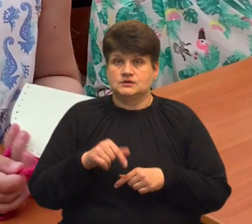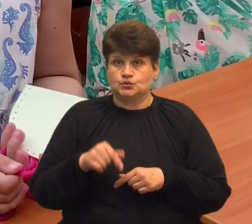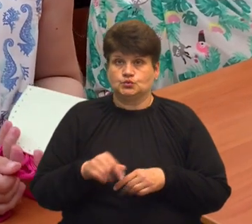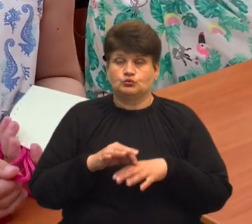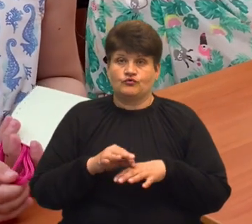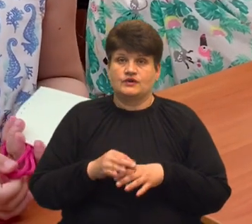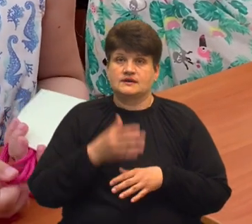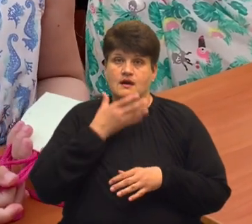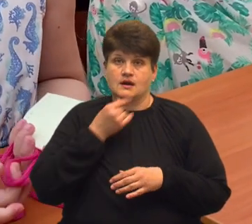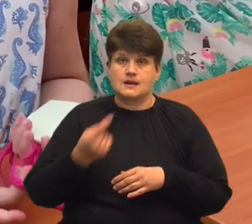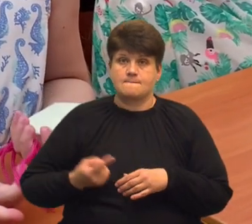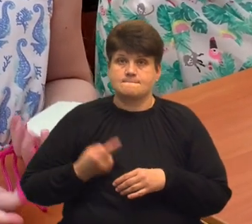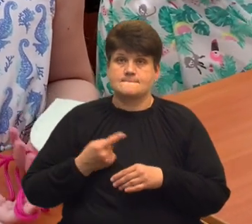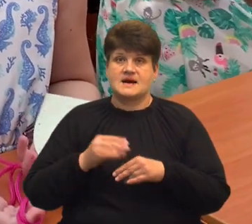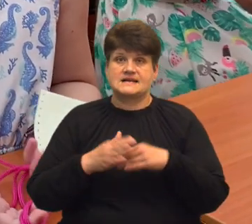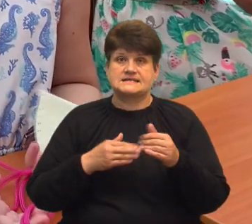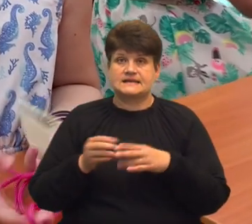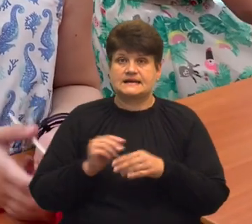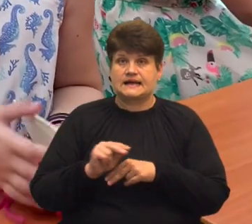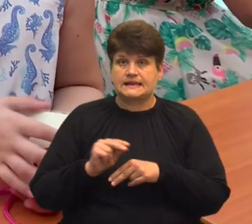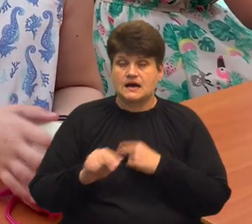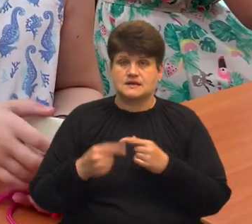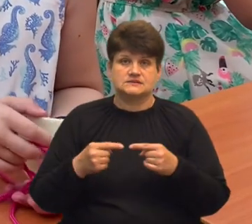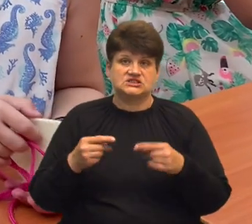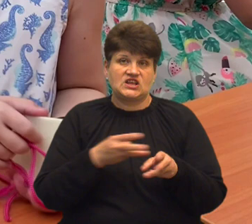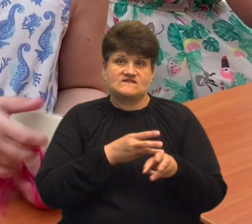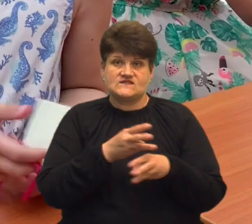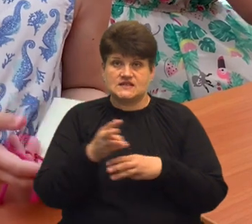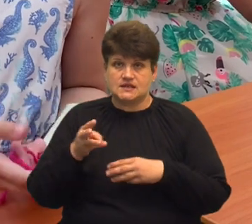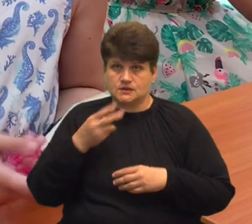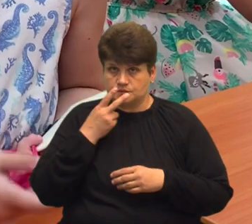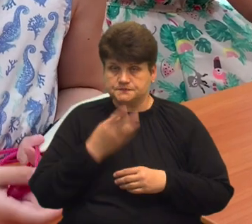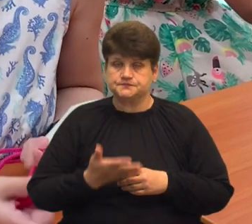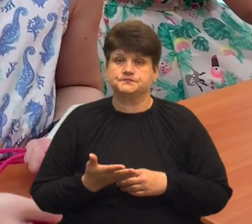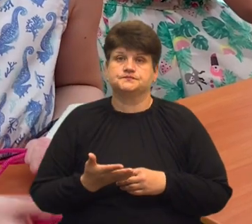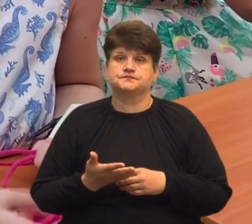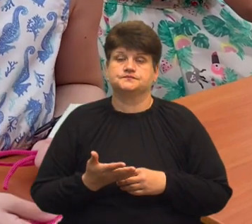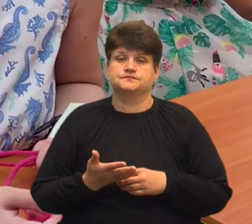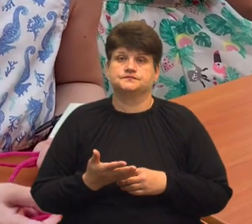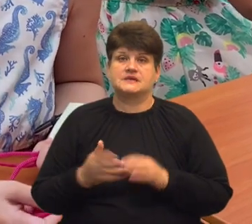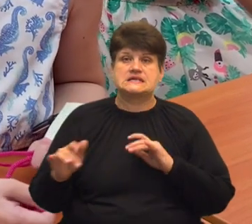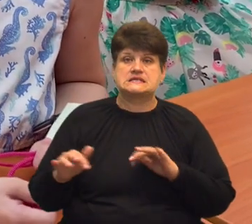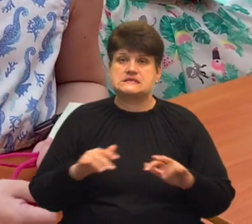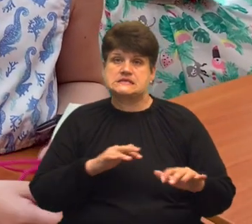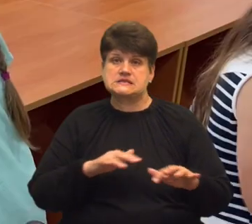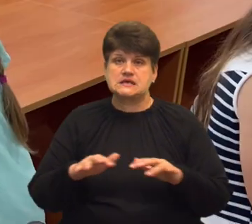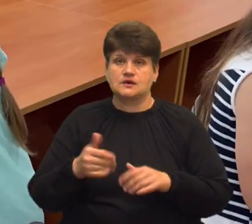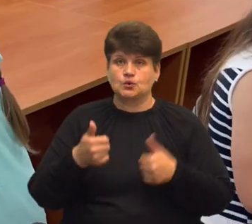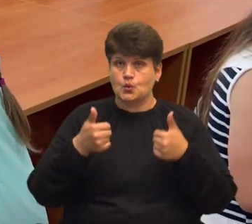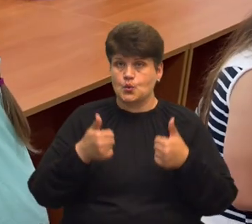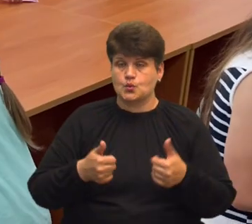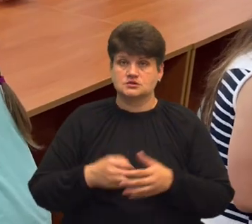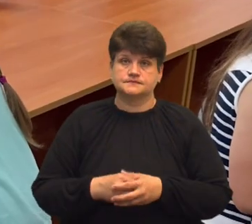майстер-класи, всякі відео, всякі задумки такі хороші.